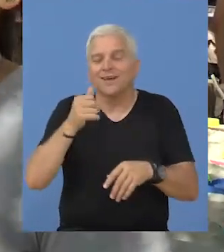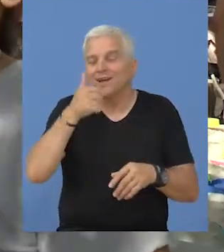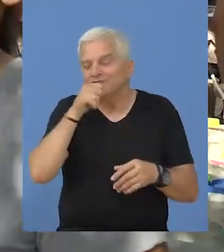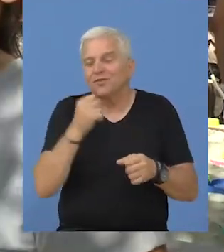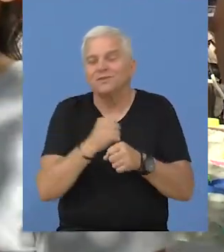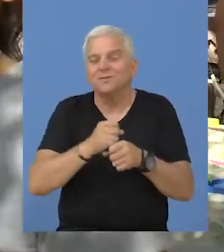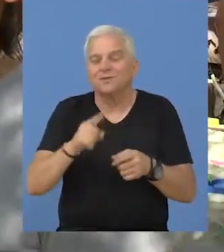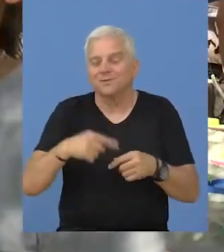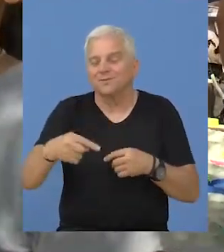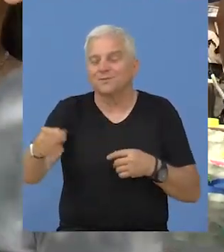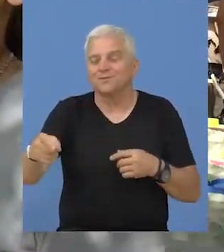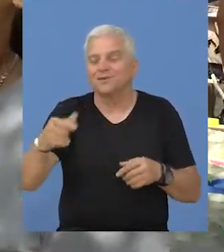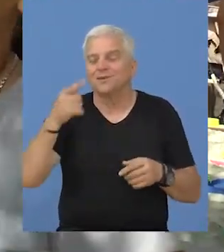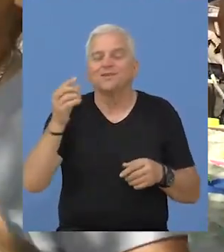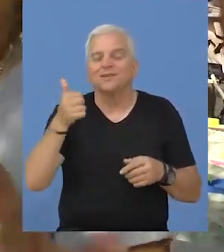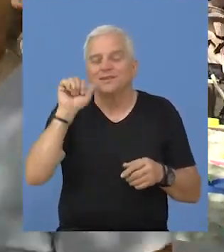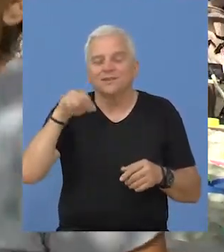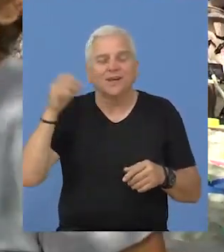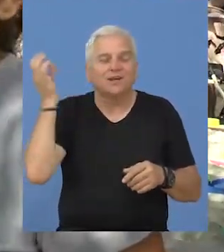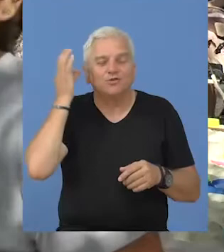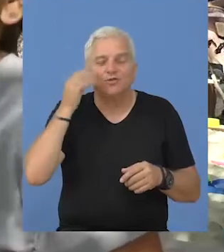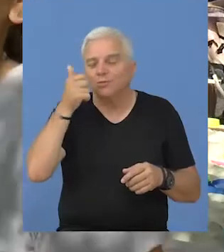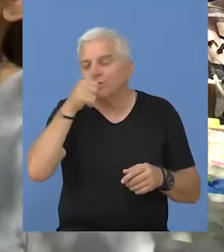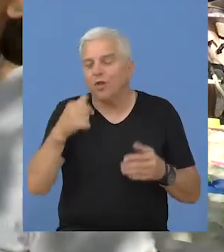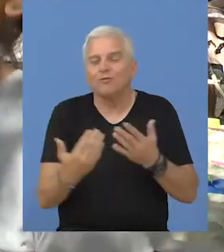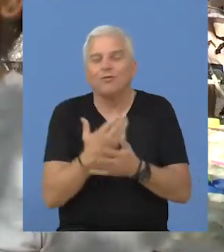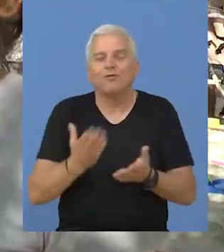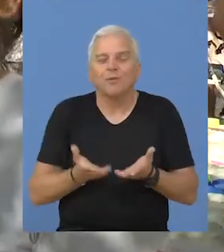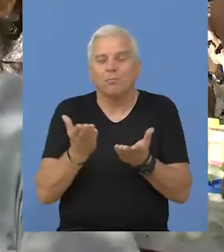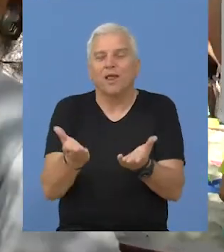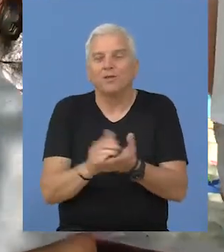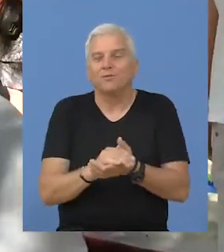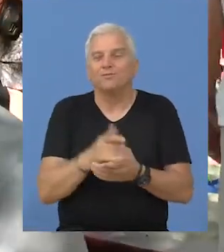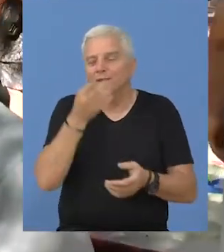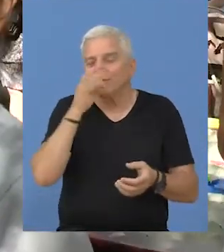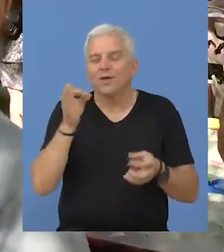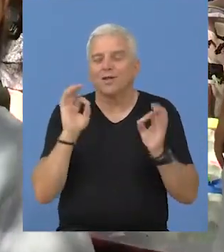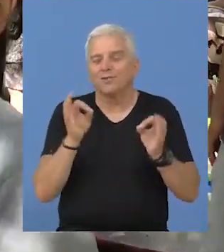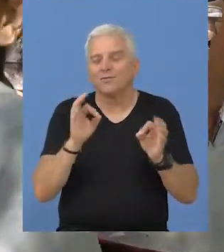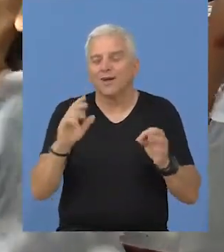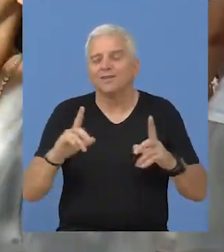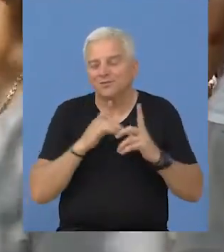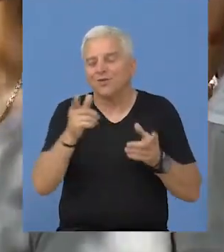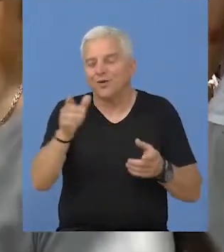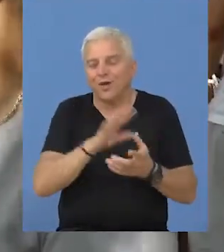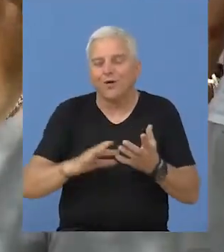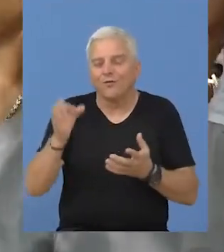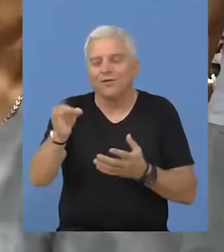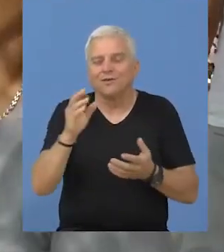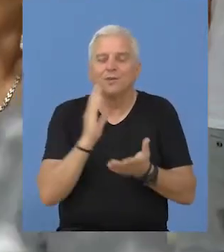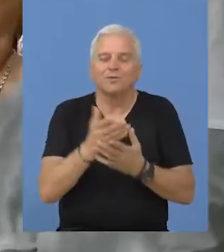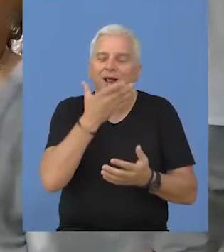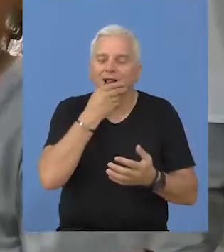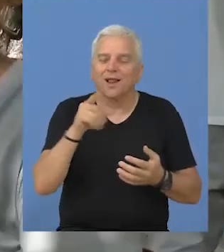čujemo nove ideje i predloge pa da napredimo što više, ali da